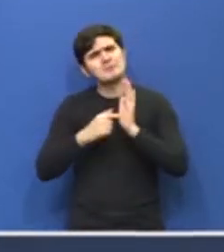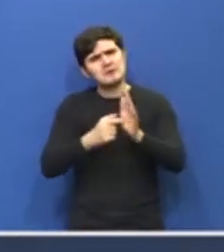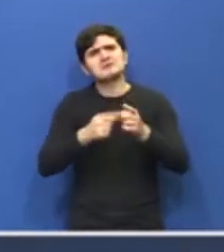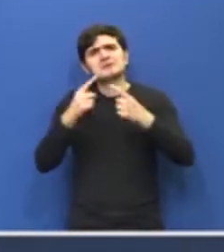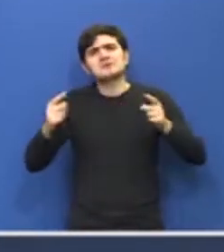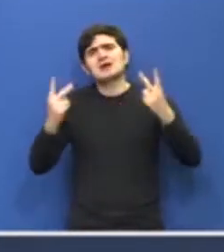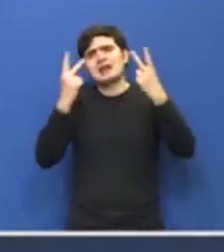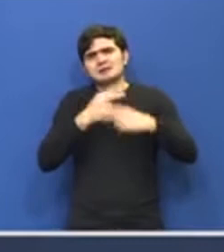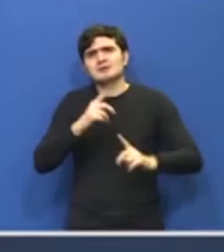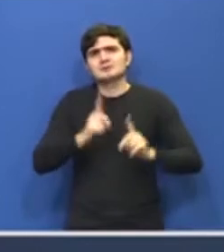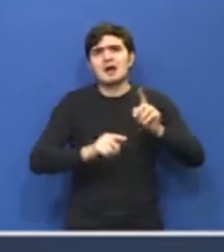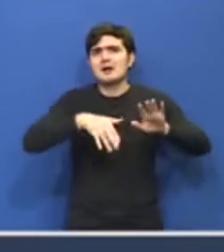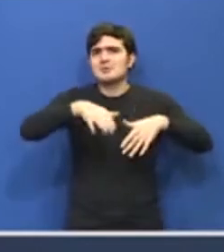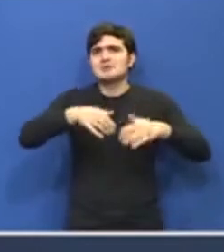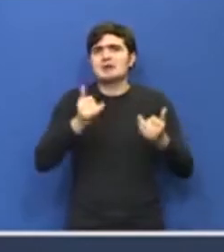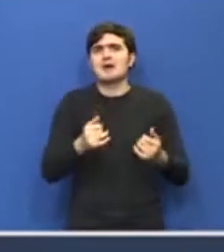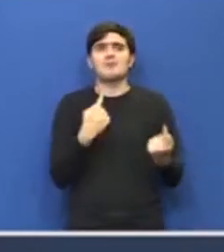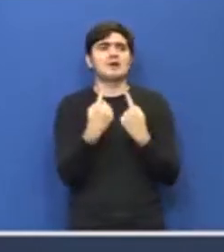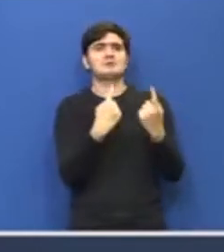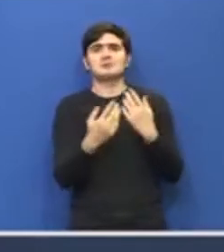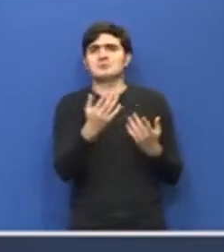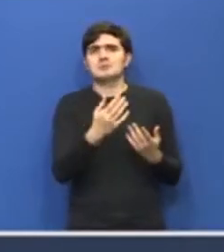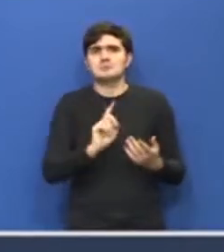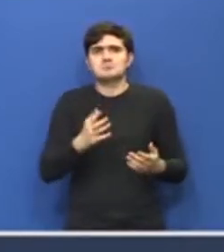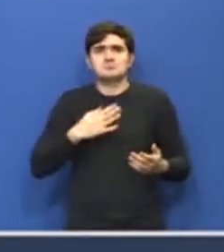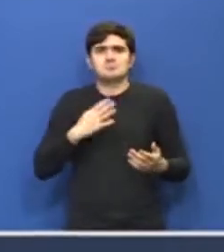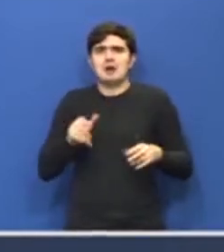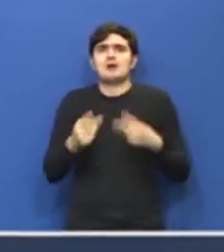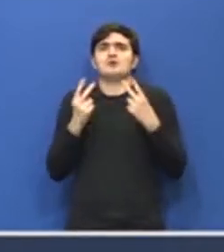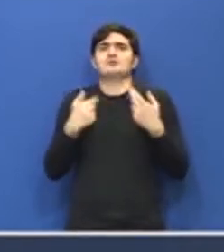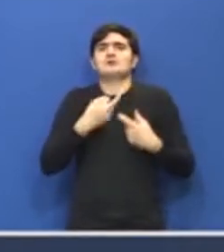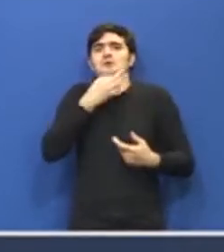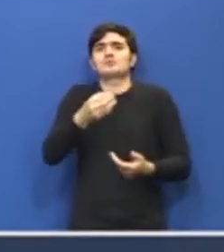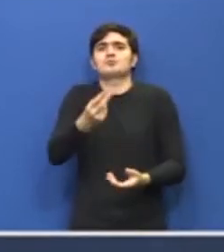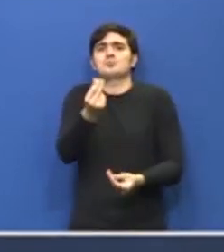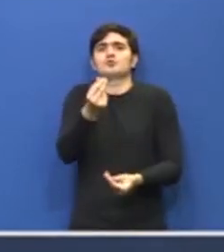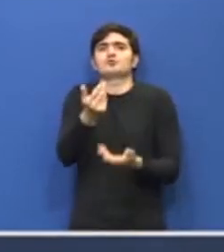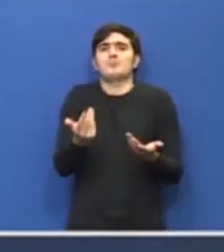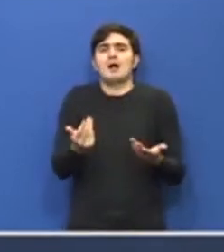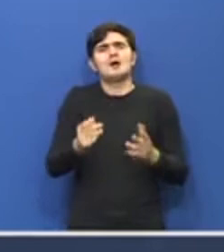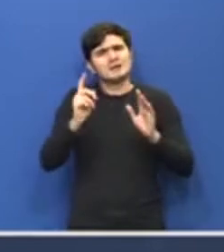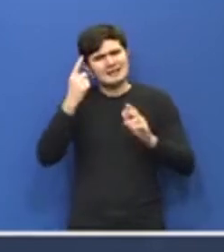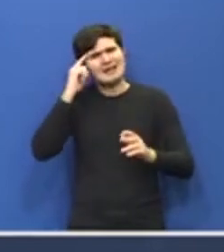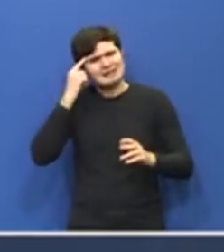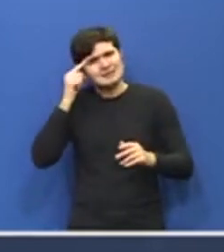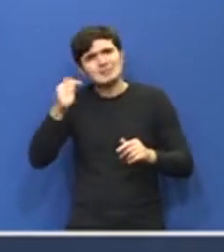seama, atâta timp cât ministerele încă discută între ele, nu are rost să vă menționez suma. Dar luăm în calcul această idee.